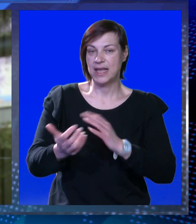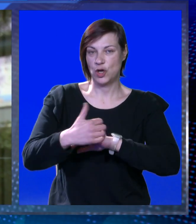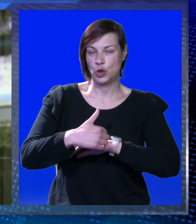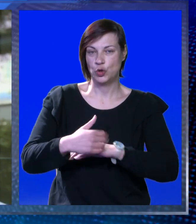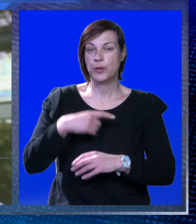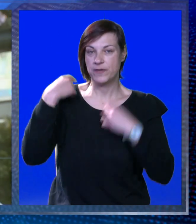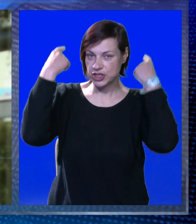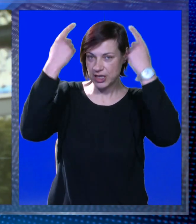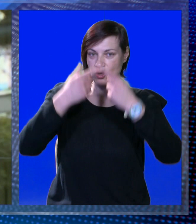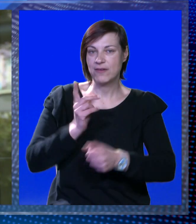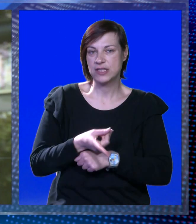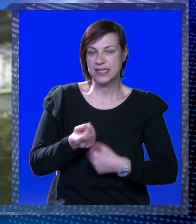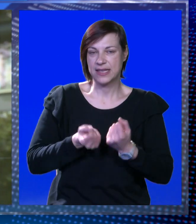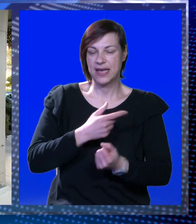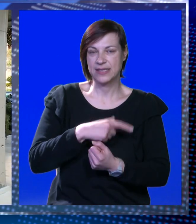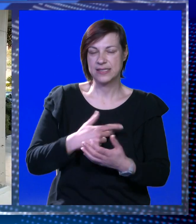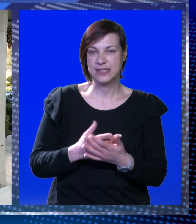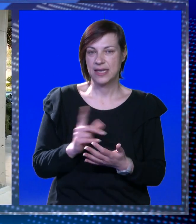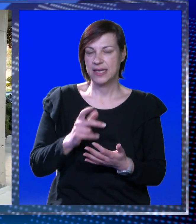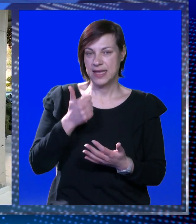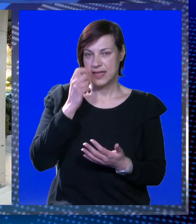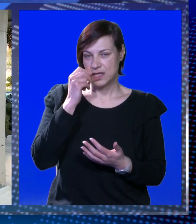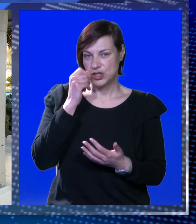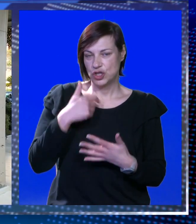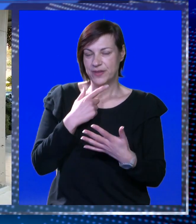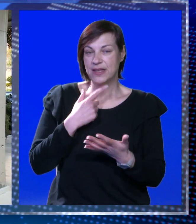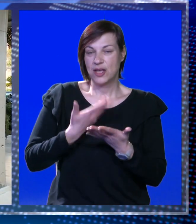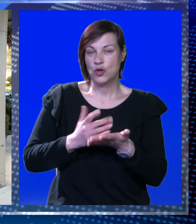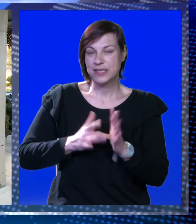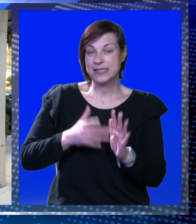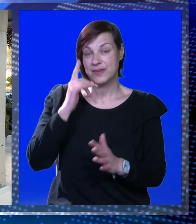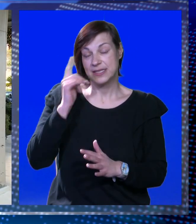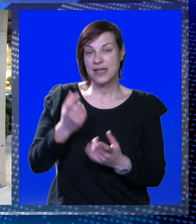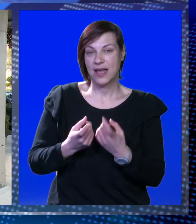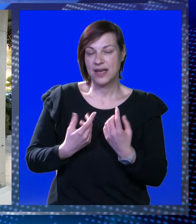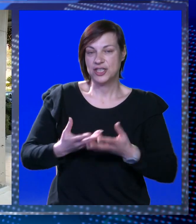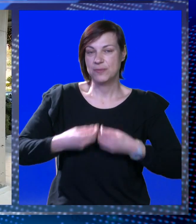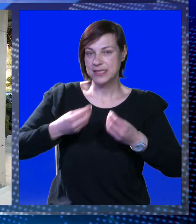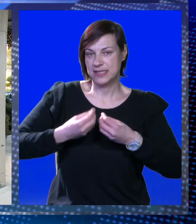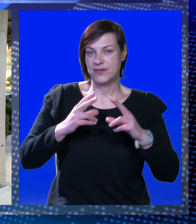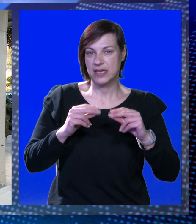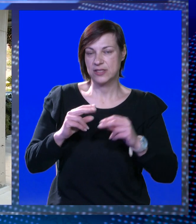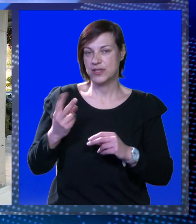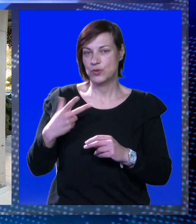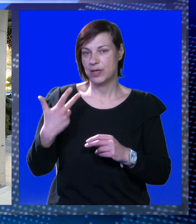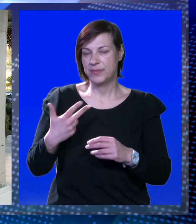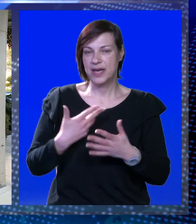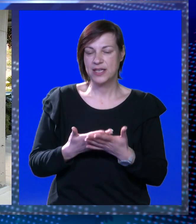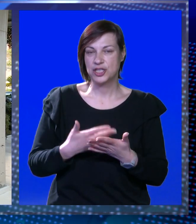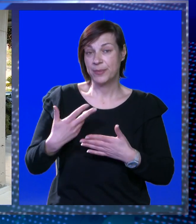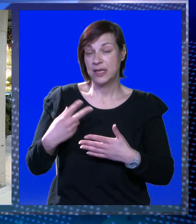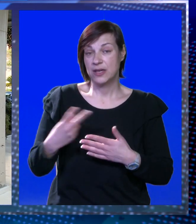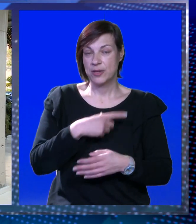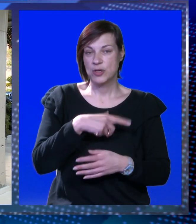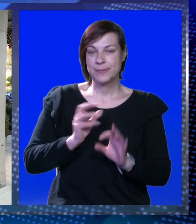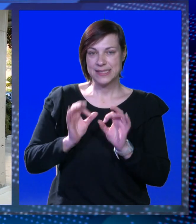pa tako i Dubrovački i konavoski taksisti. Nije jedan čovjek taj koji zna sve, ali čim se savjetuje razgovara s nekim drugim, trećim